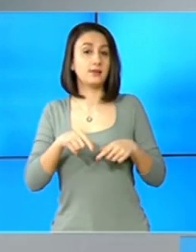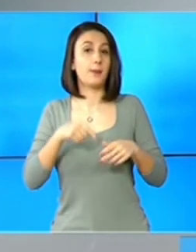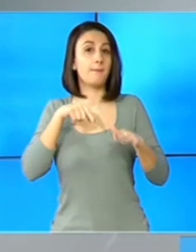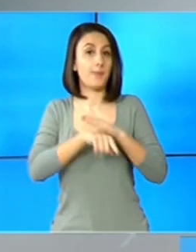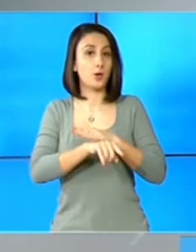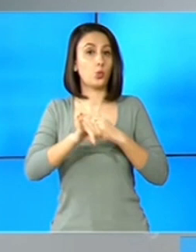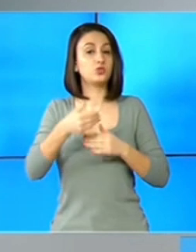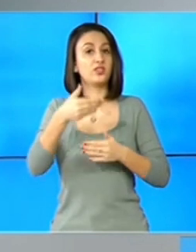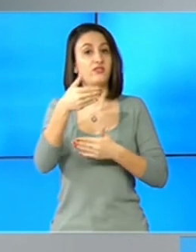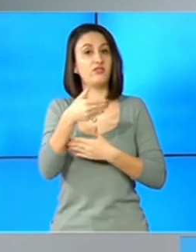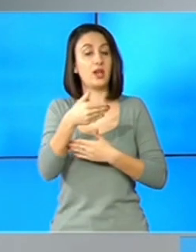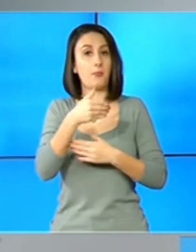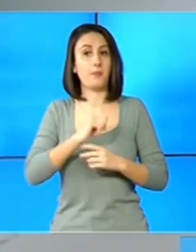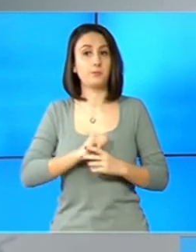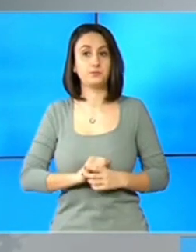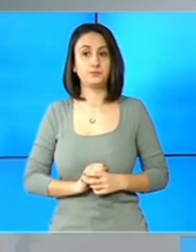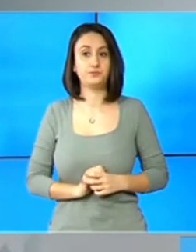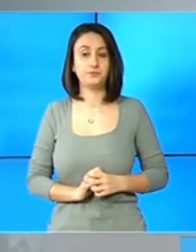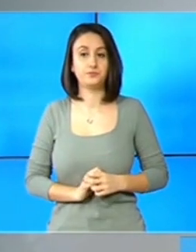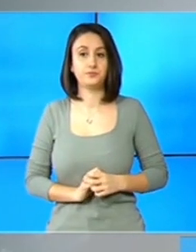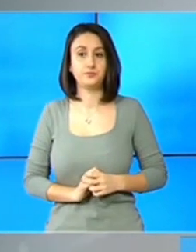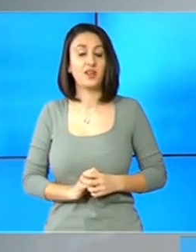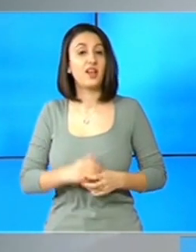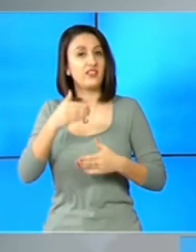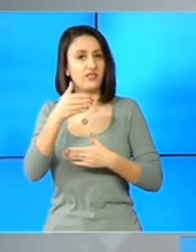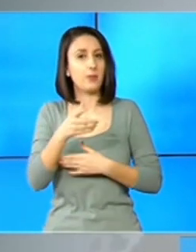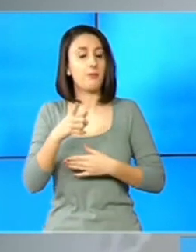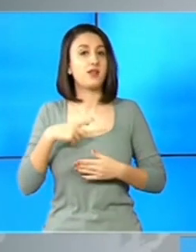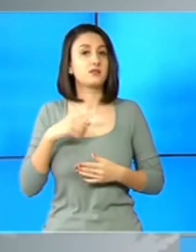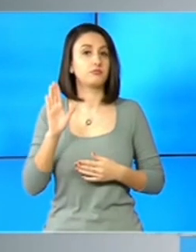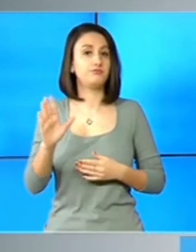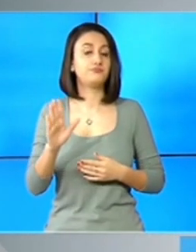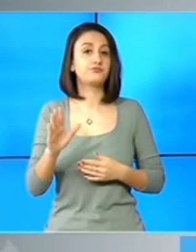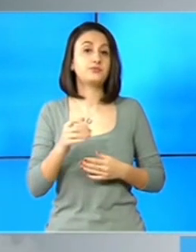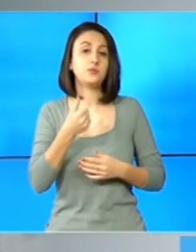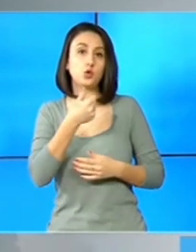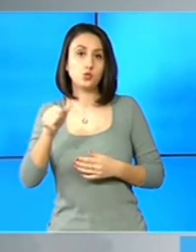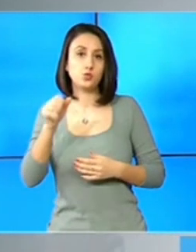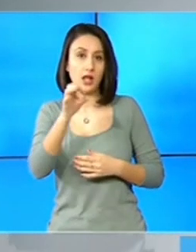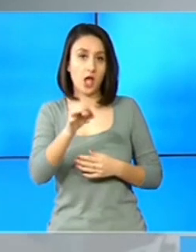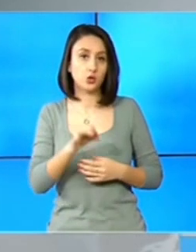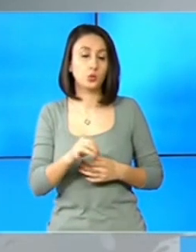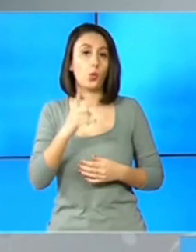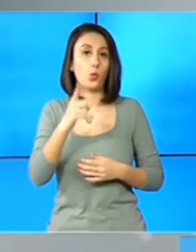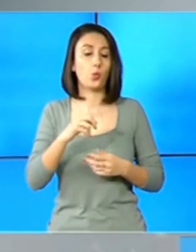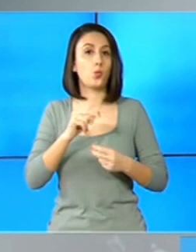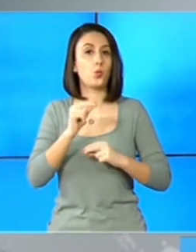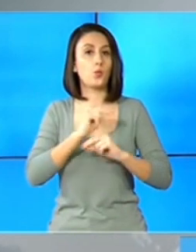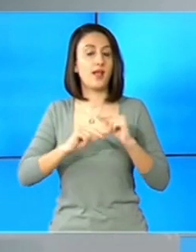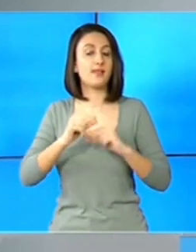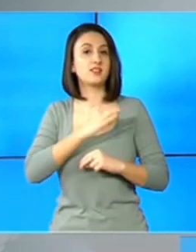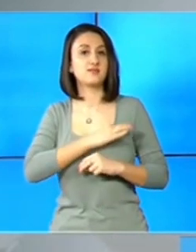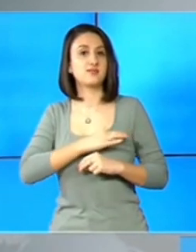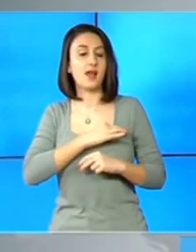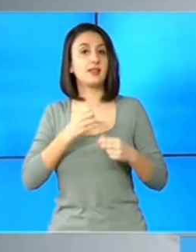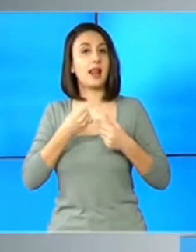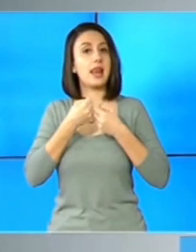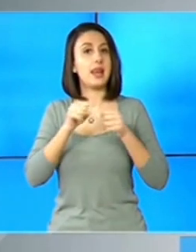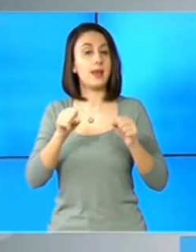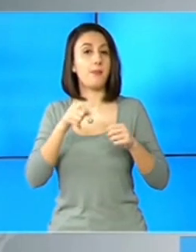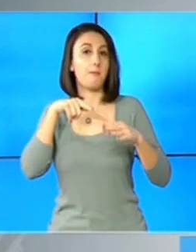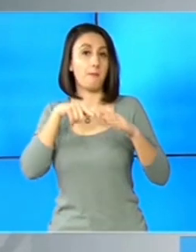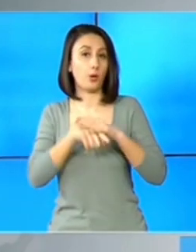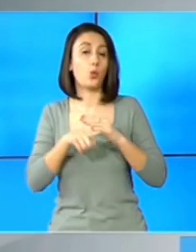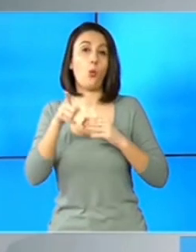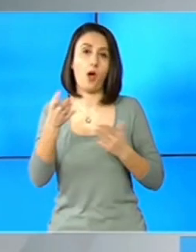Metrorex și firma SindometServ.com.srl. Firma este deținută în proporție de 100% de unitatea Sindicatul LiberMetro, al